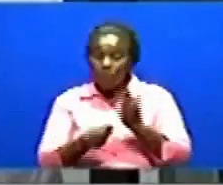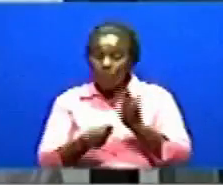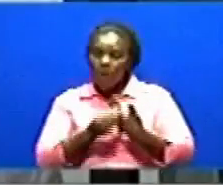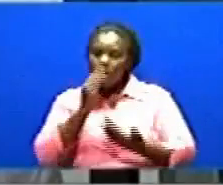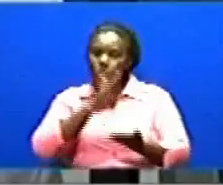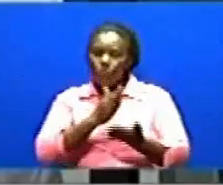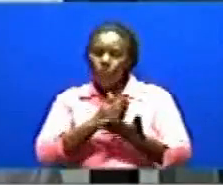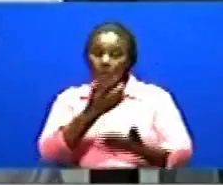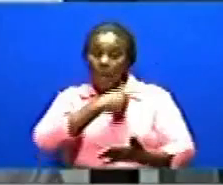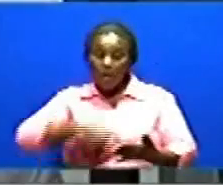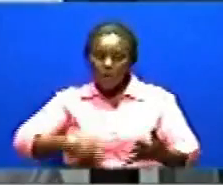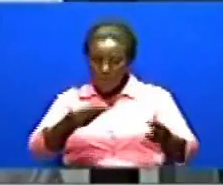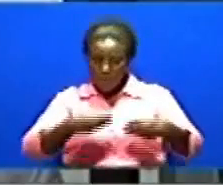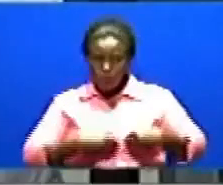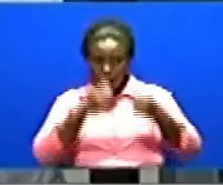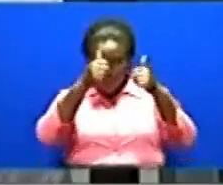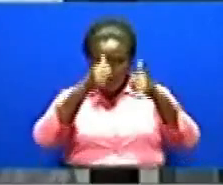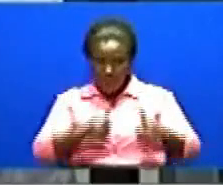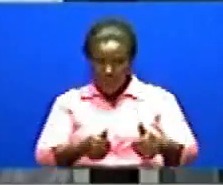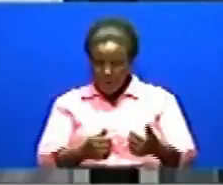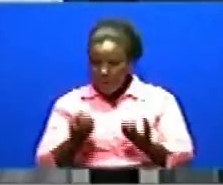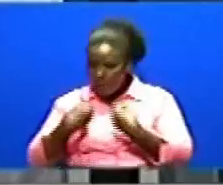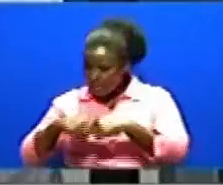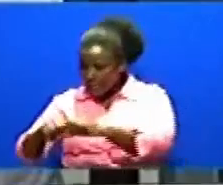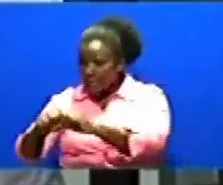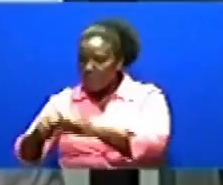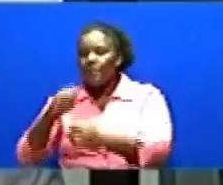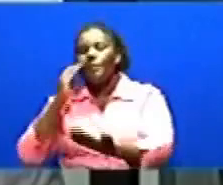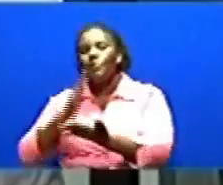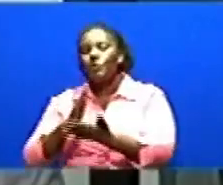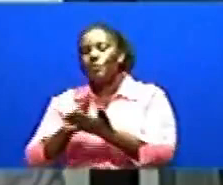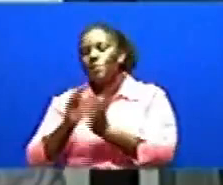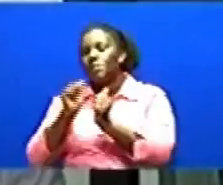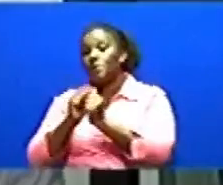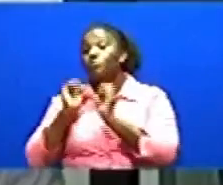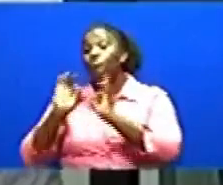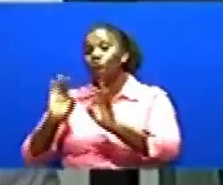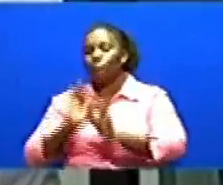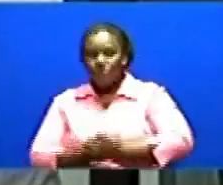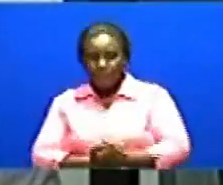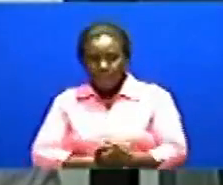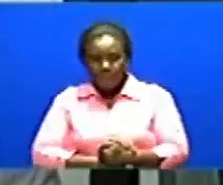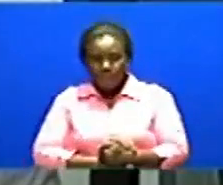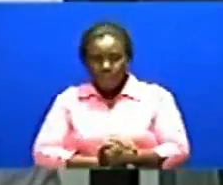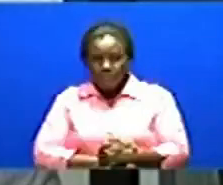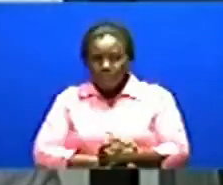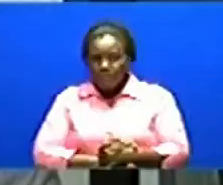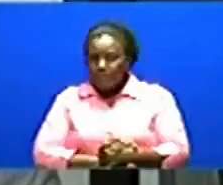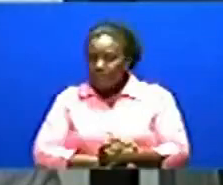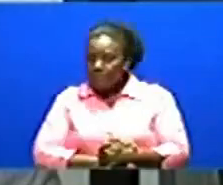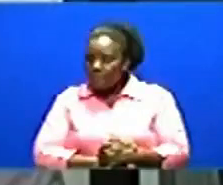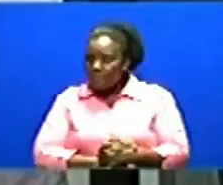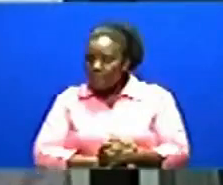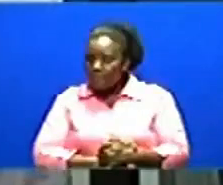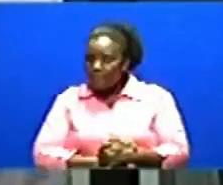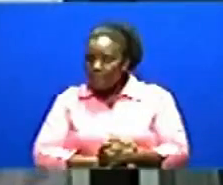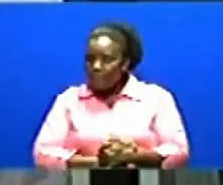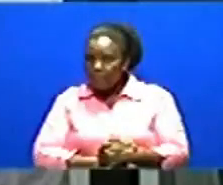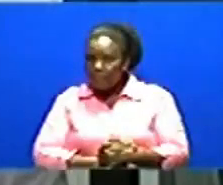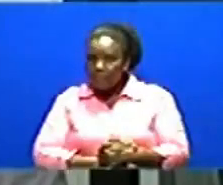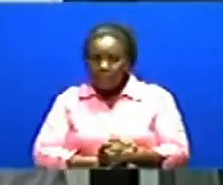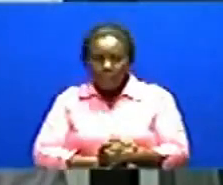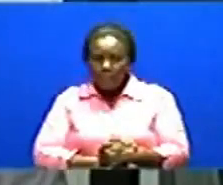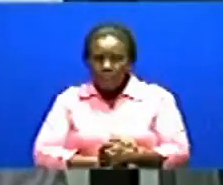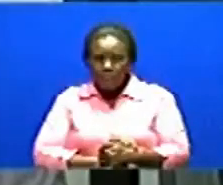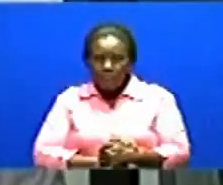giambo Alafo nalita keleza Ni kweli ono na kumba ni giamba mba nita furaha Lakini pia hii ni